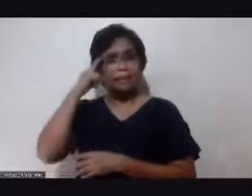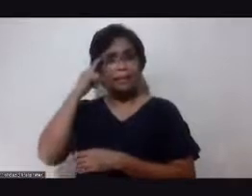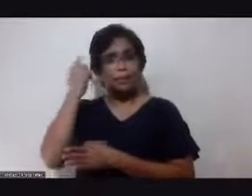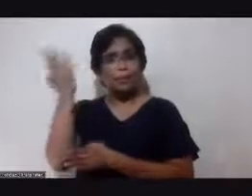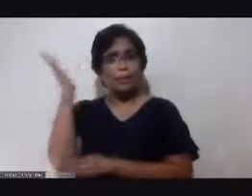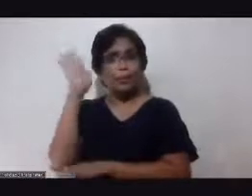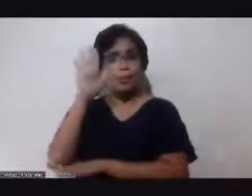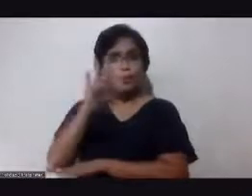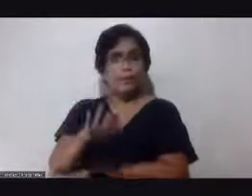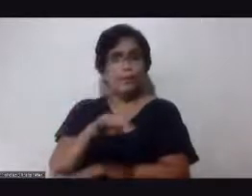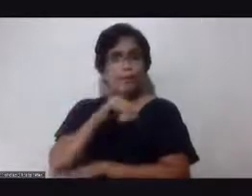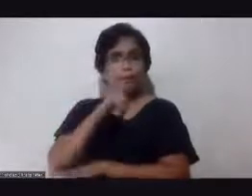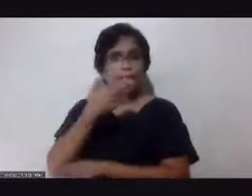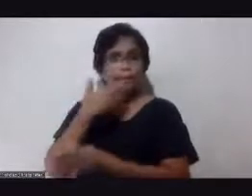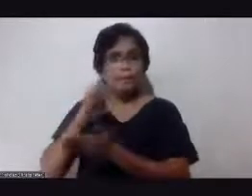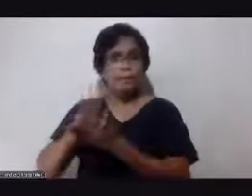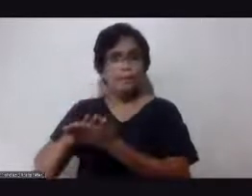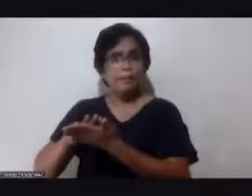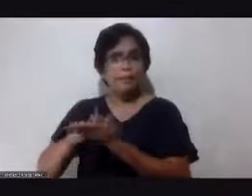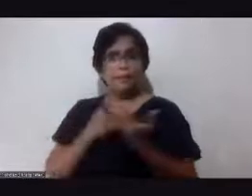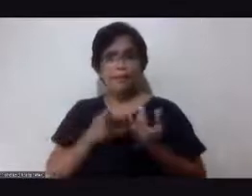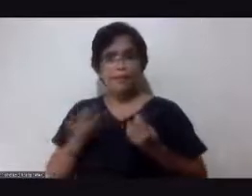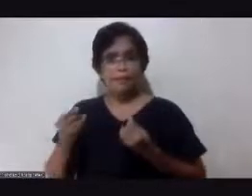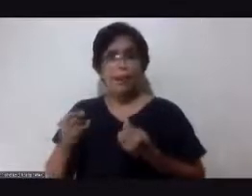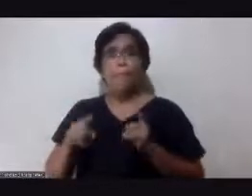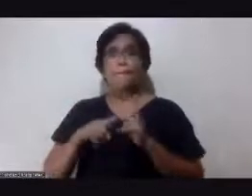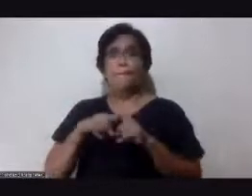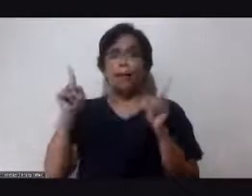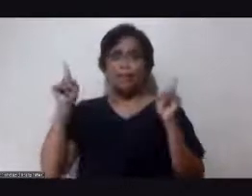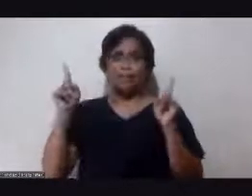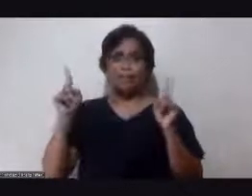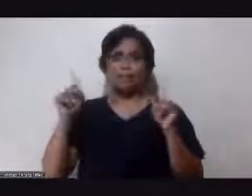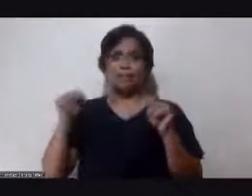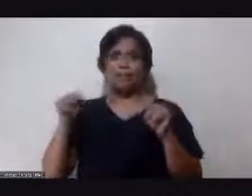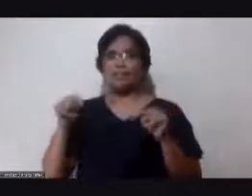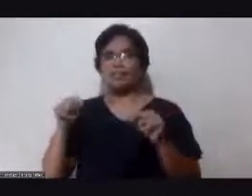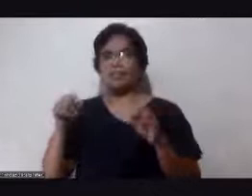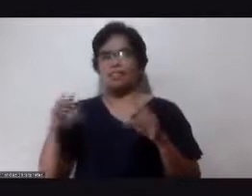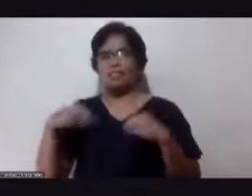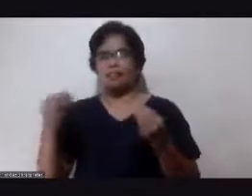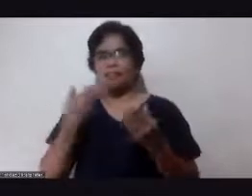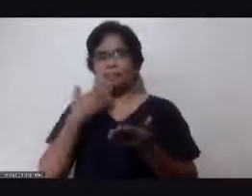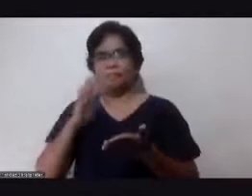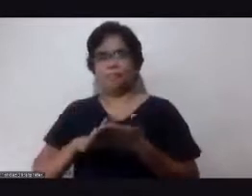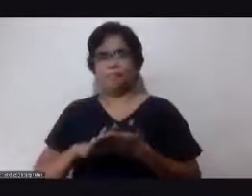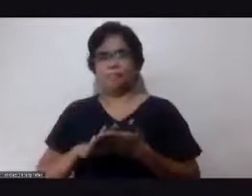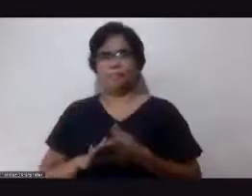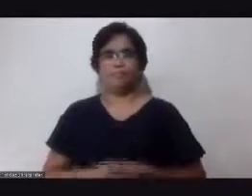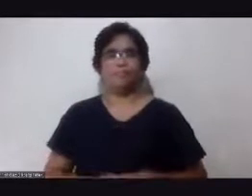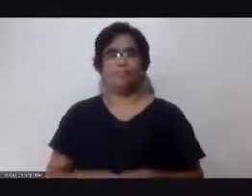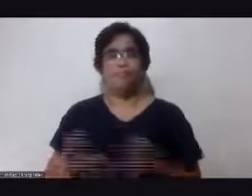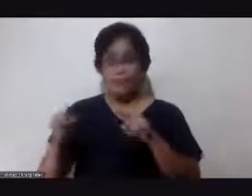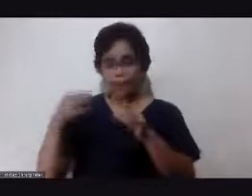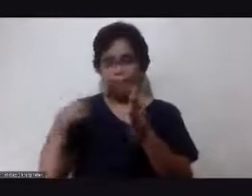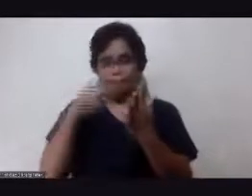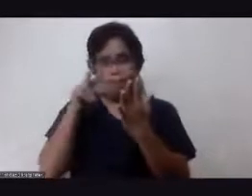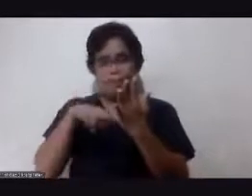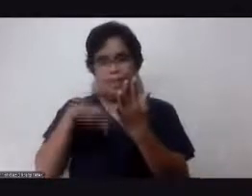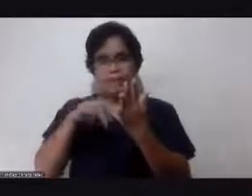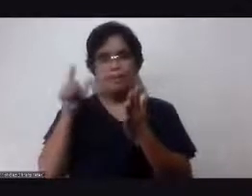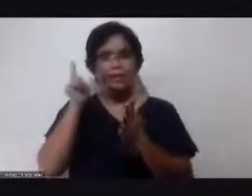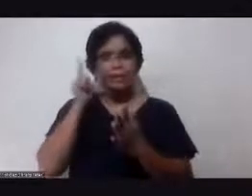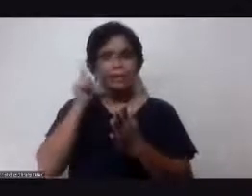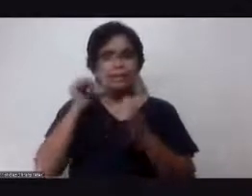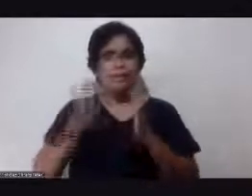hindi naman nakakasama yung ginagawa natin. Ayun pala, nakakasama. Kailan ko lang basahin ito, no, galing sa ating listener na si